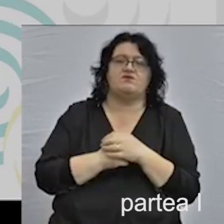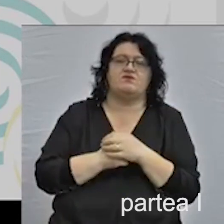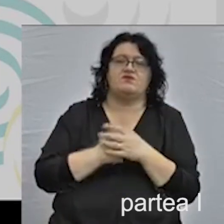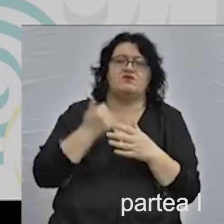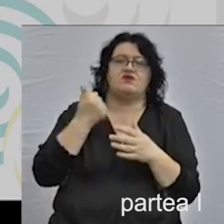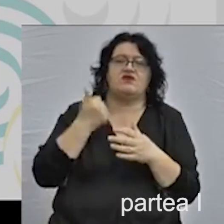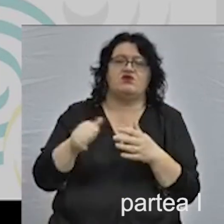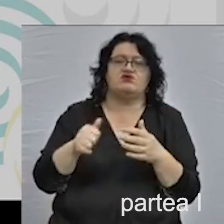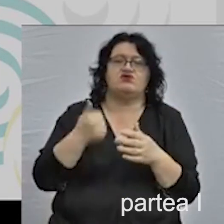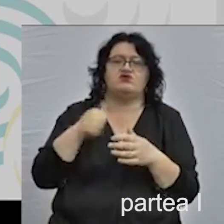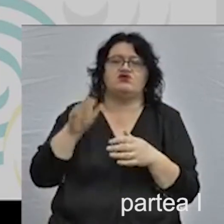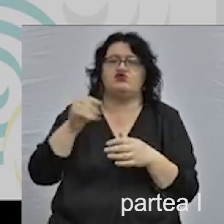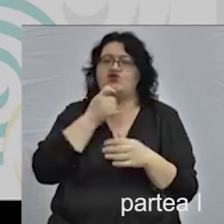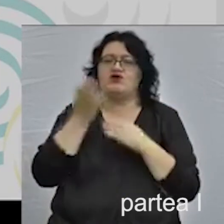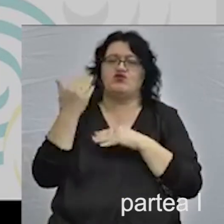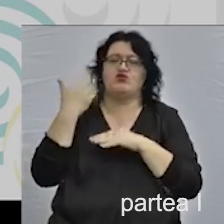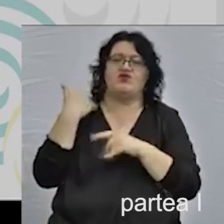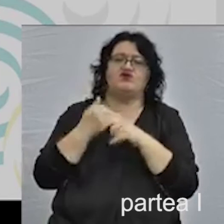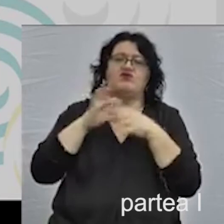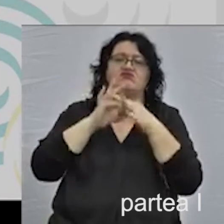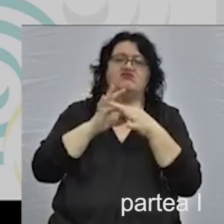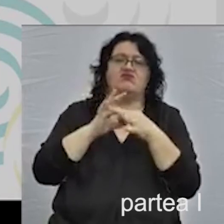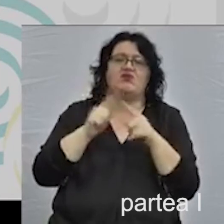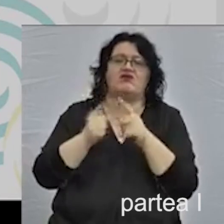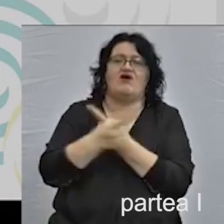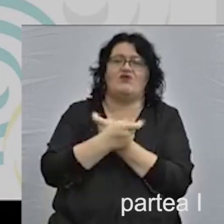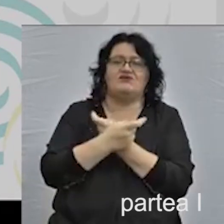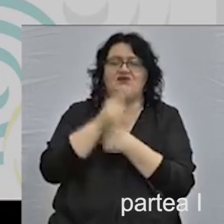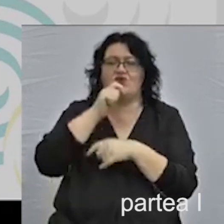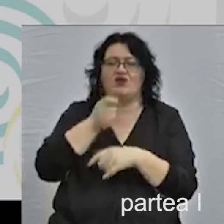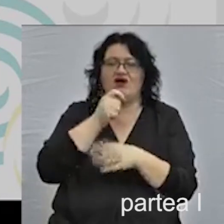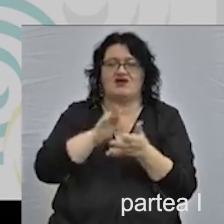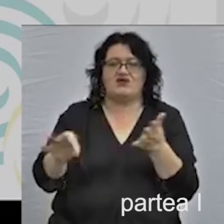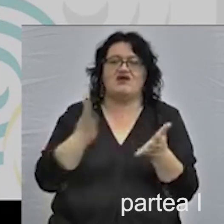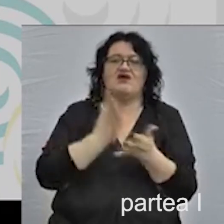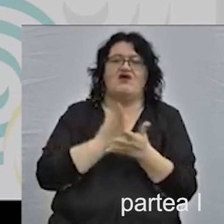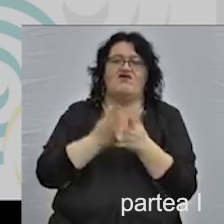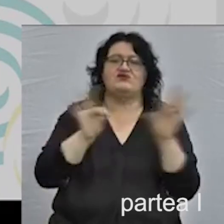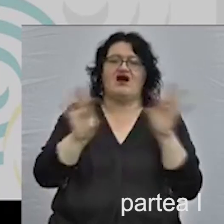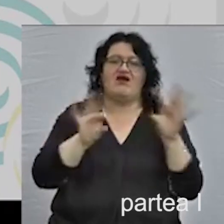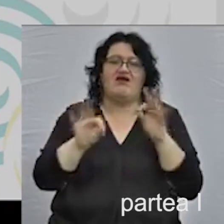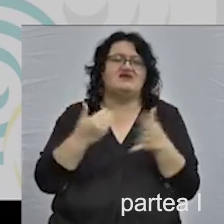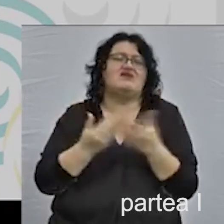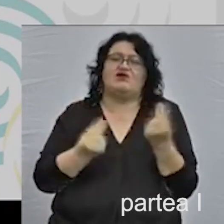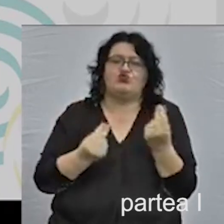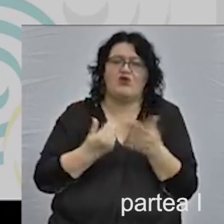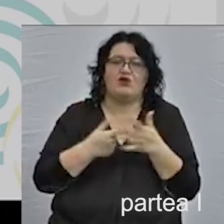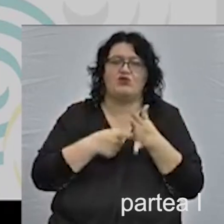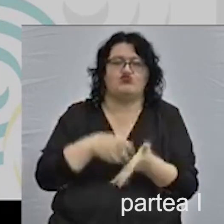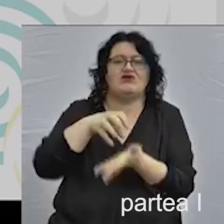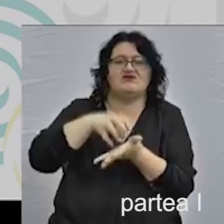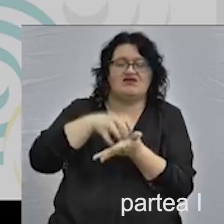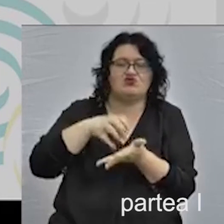-150 de ani în urmă făceau parte din Imperiul Austro-Ungar. Ele au fost alese tocmai pentru că, în această